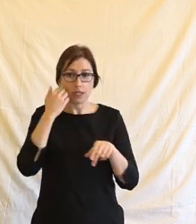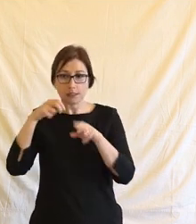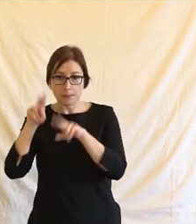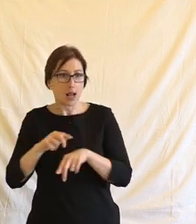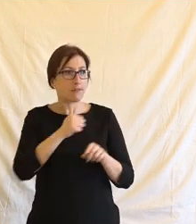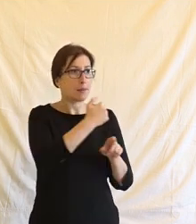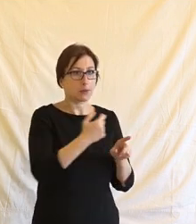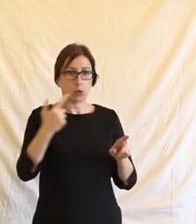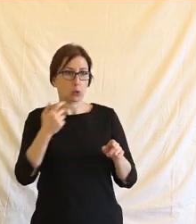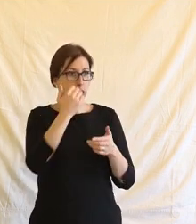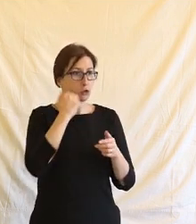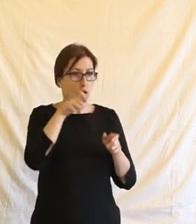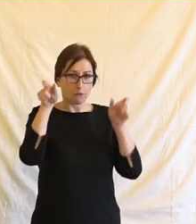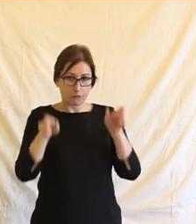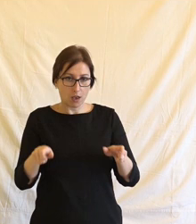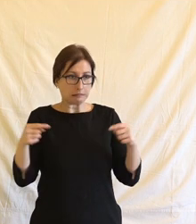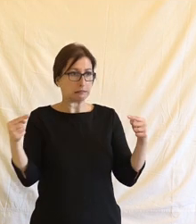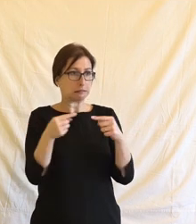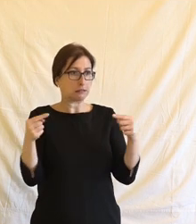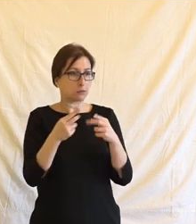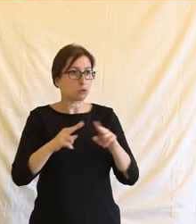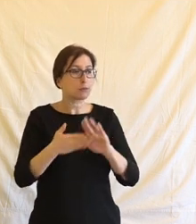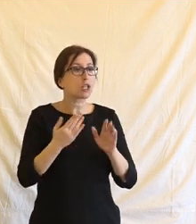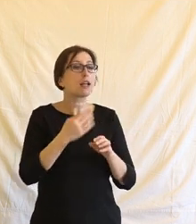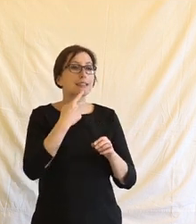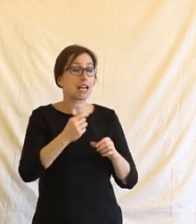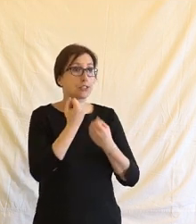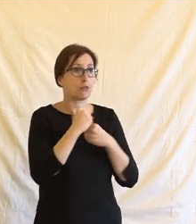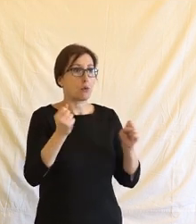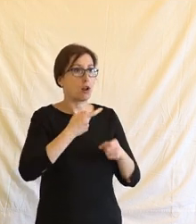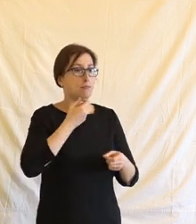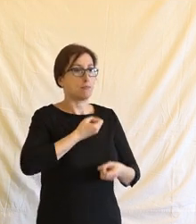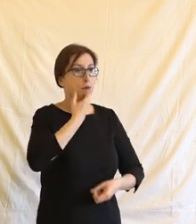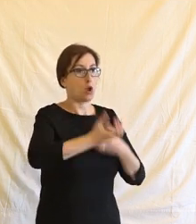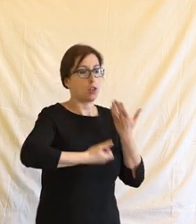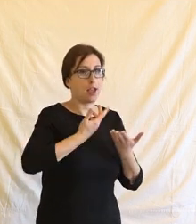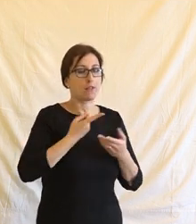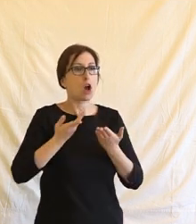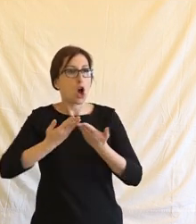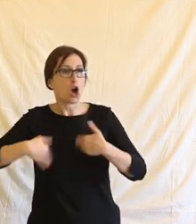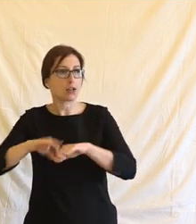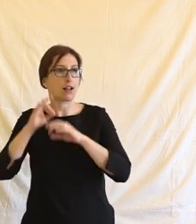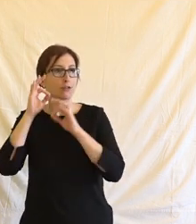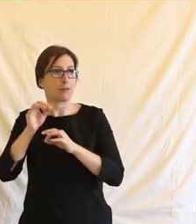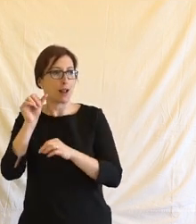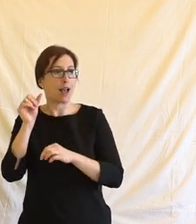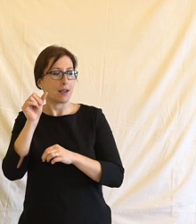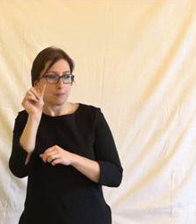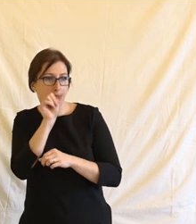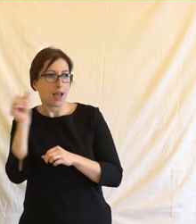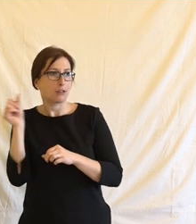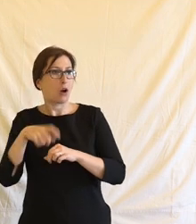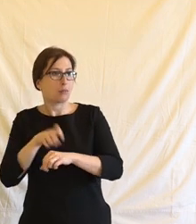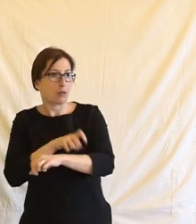To znamená, může třeba dojít ke konfliktu mezi právem na svobodu projevu a právem na ochranu dobrého jména, dobré pověsti.